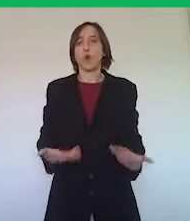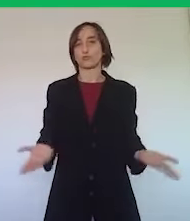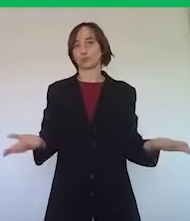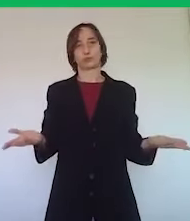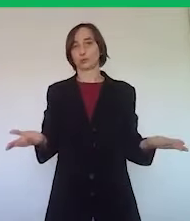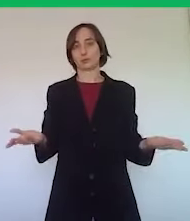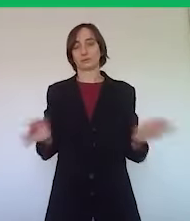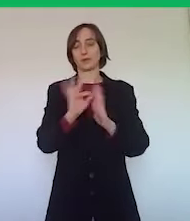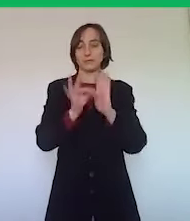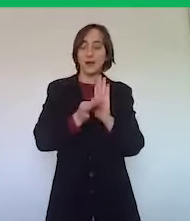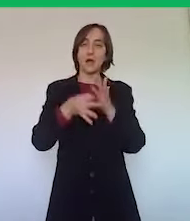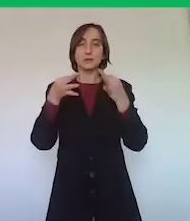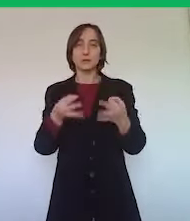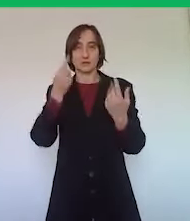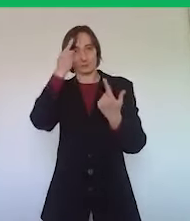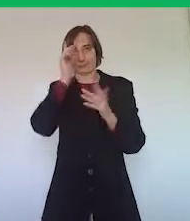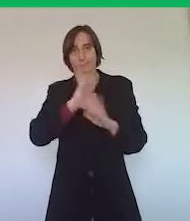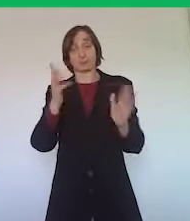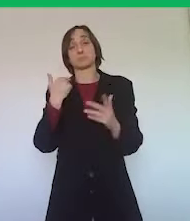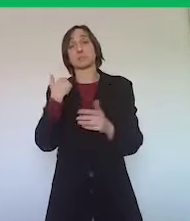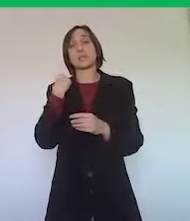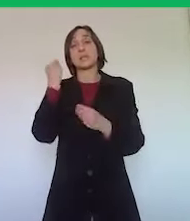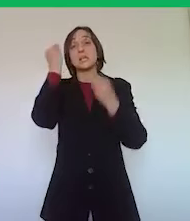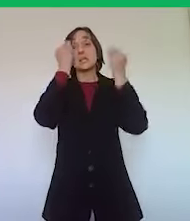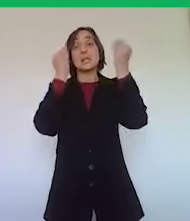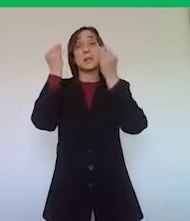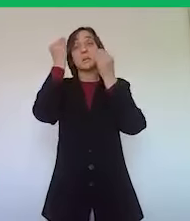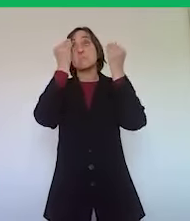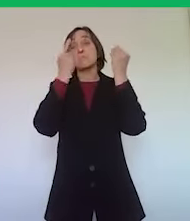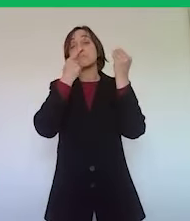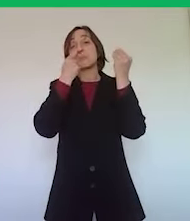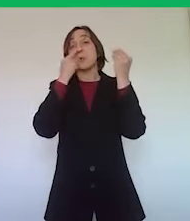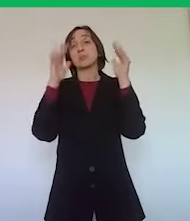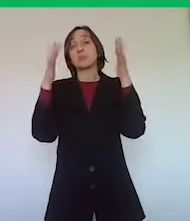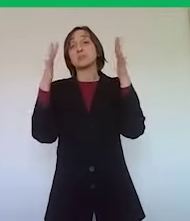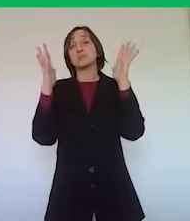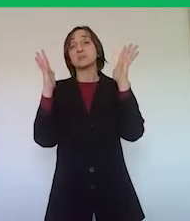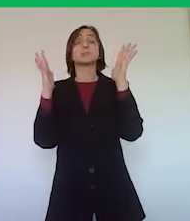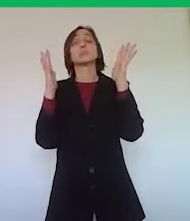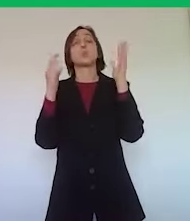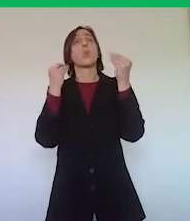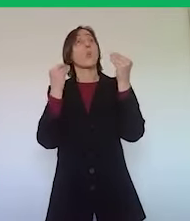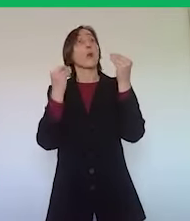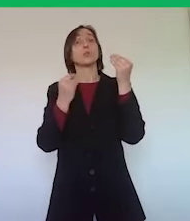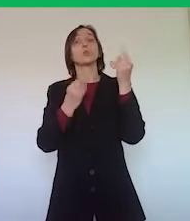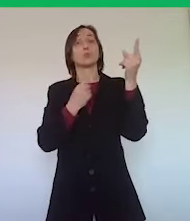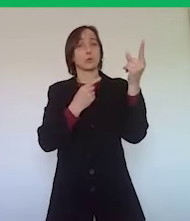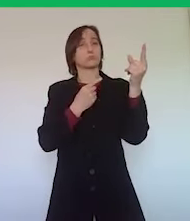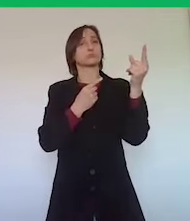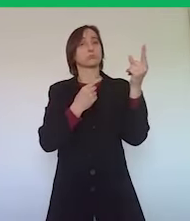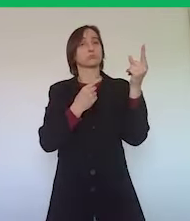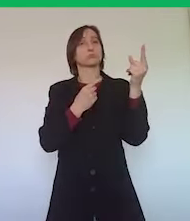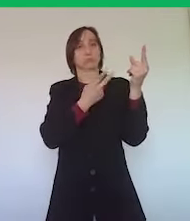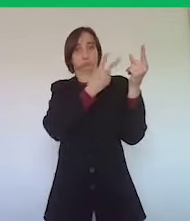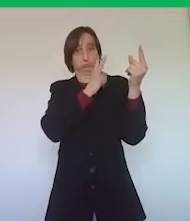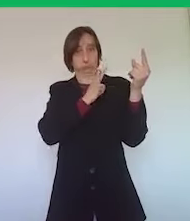non abbiamo oggi una data possibile, posso solo ipotizzare che quando ci verrà detto le